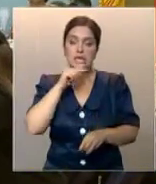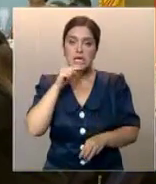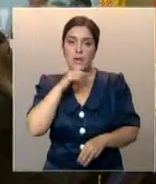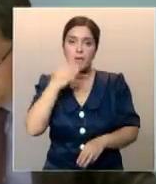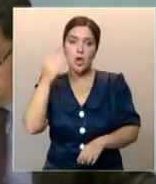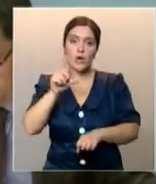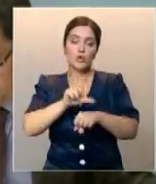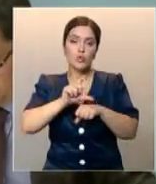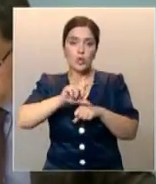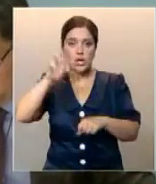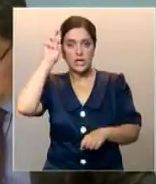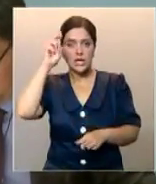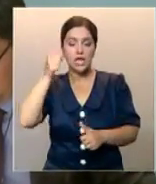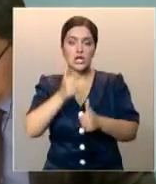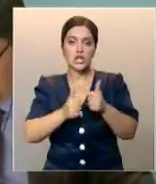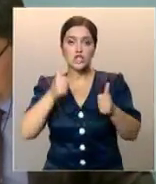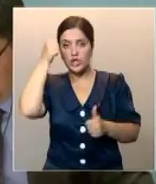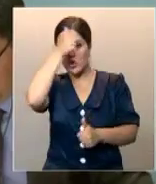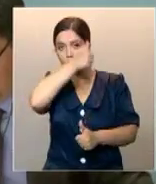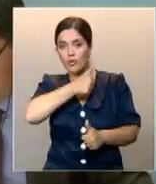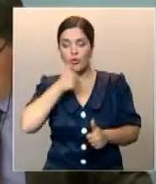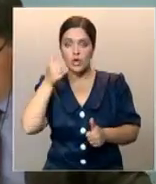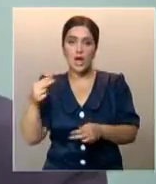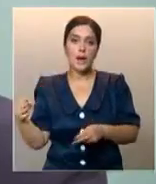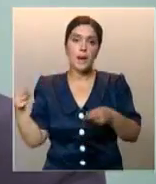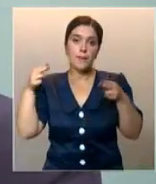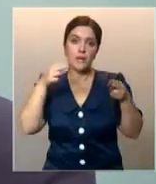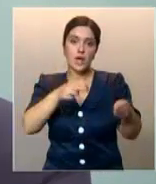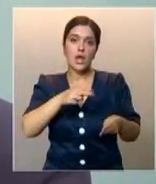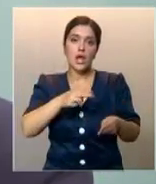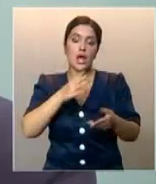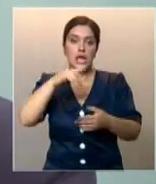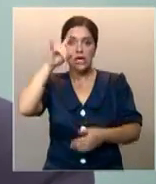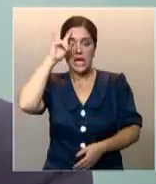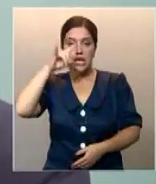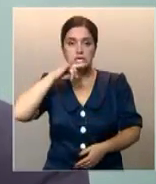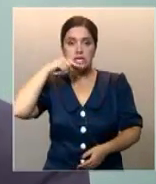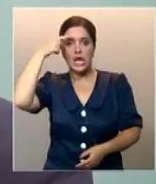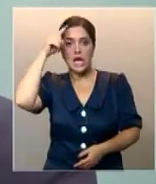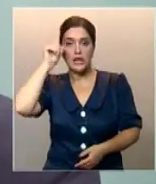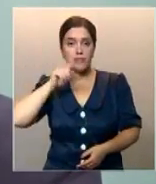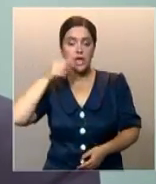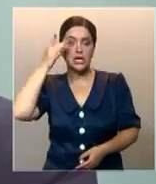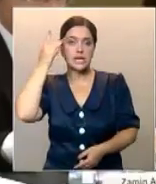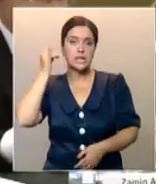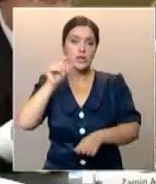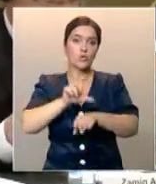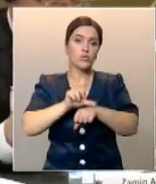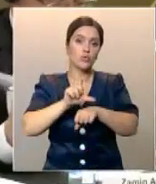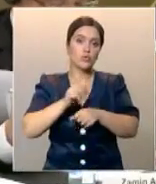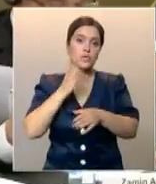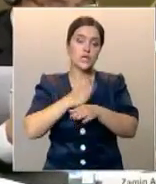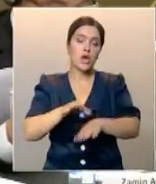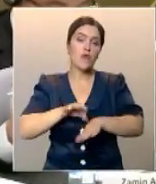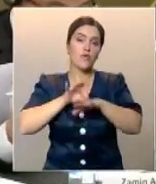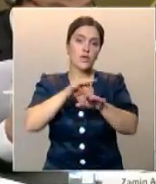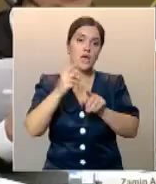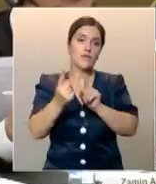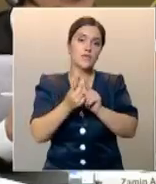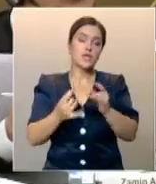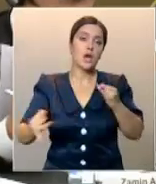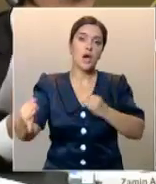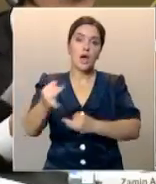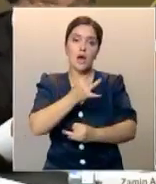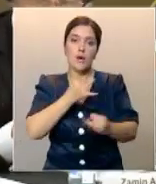тюркских государств. На ежегодные события прибыли главы экономических ведомств Казахстана, Азербайджана, Кыргызстана и Турции. В ходе встречи